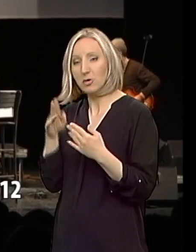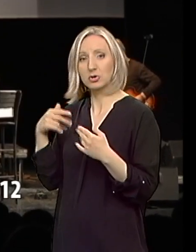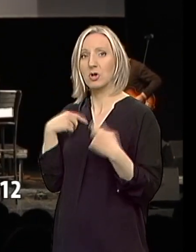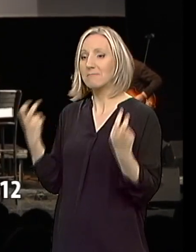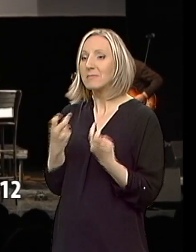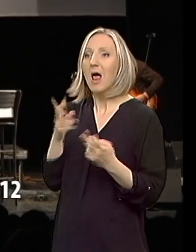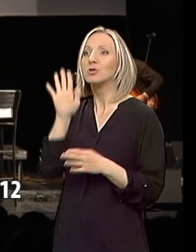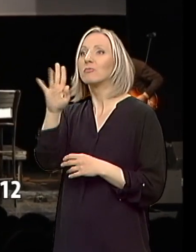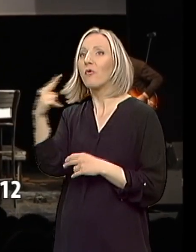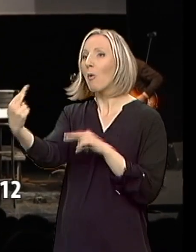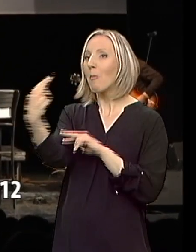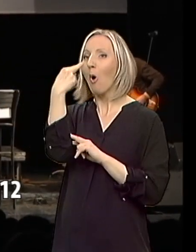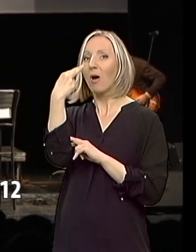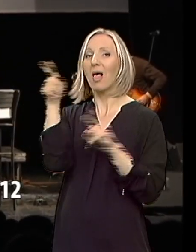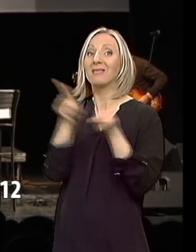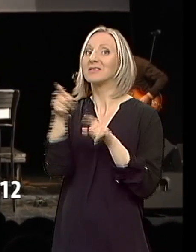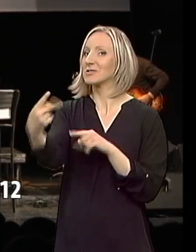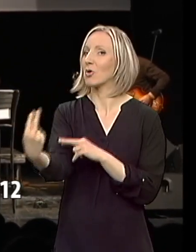osvaja kao bre.